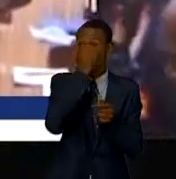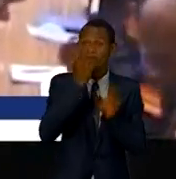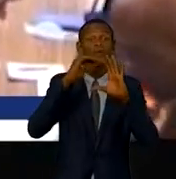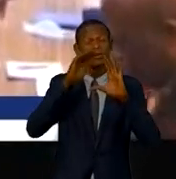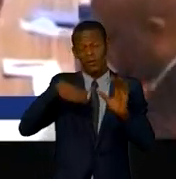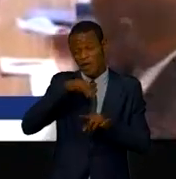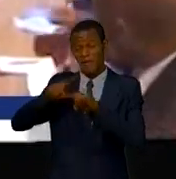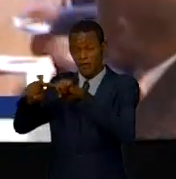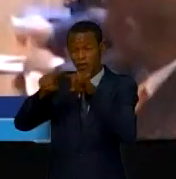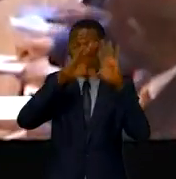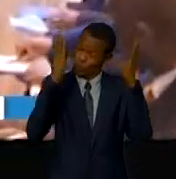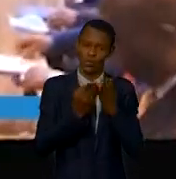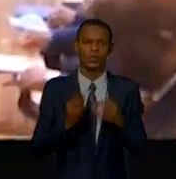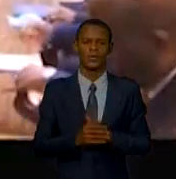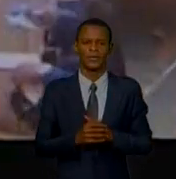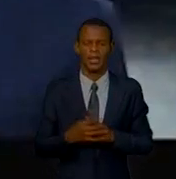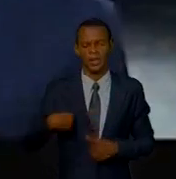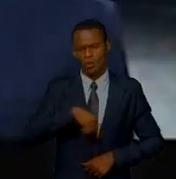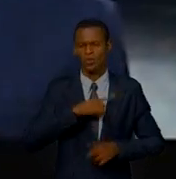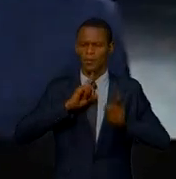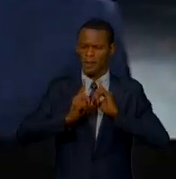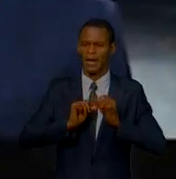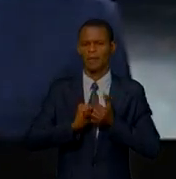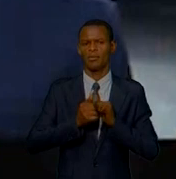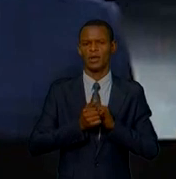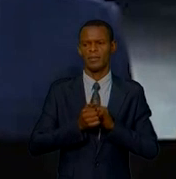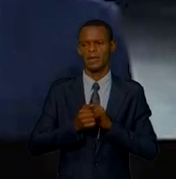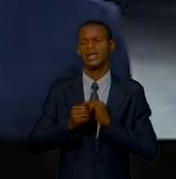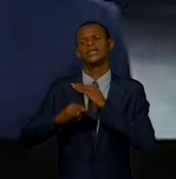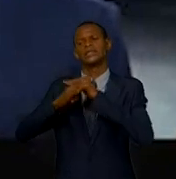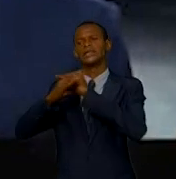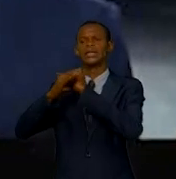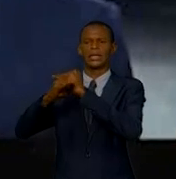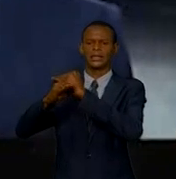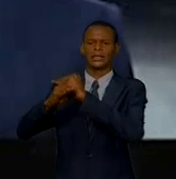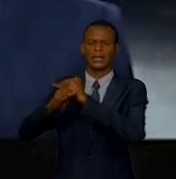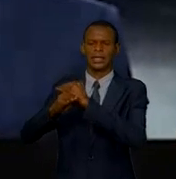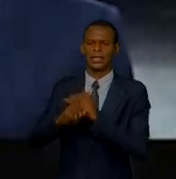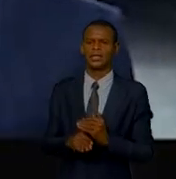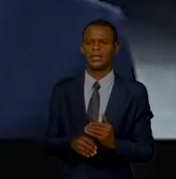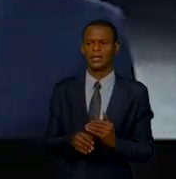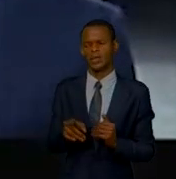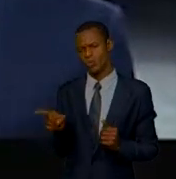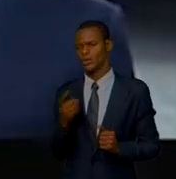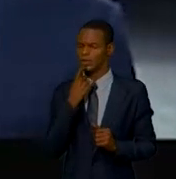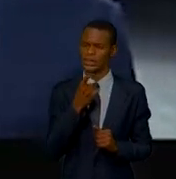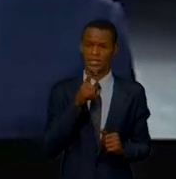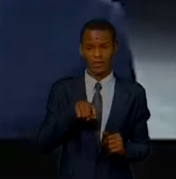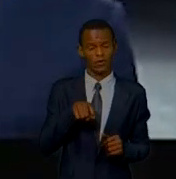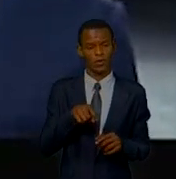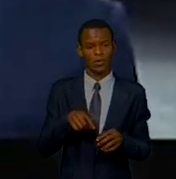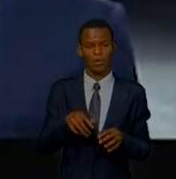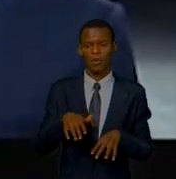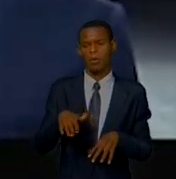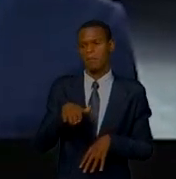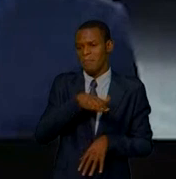sujets dans la matière de sécurité, où il encourage que les pays de la région et les pays d